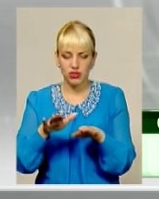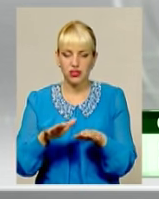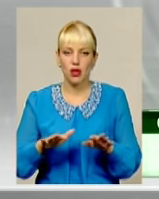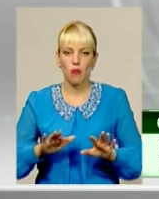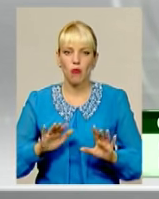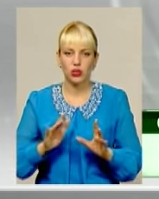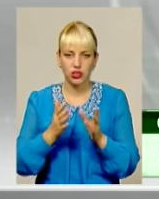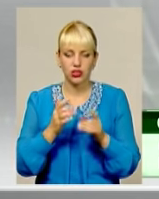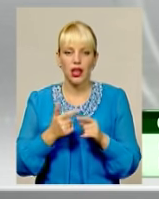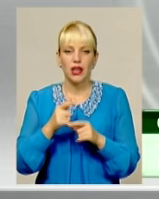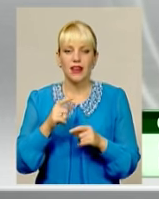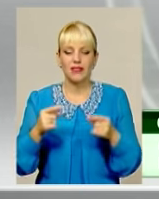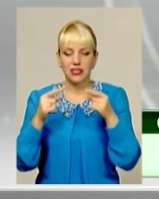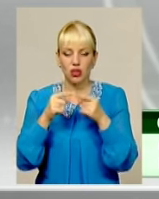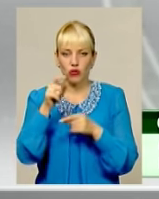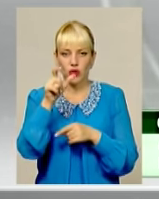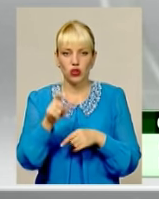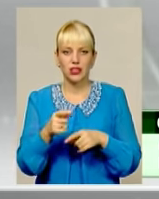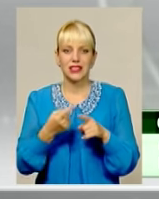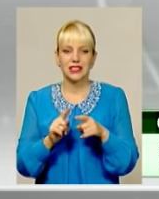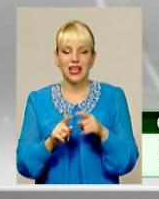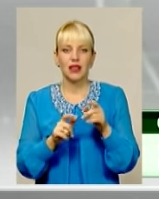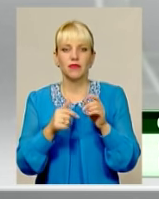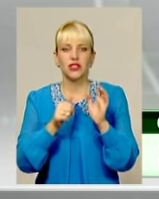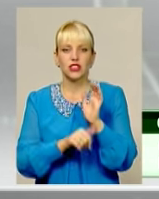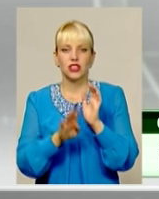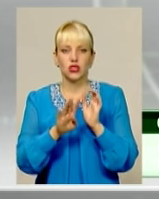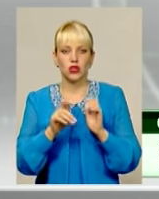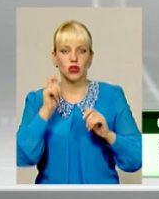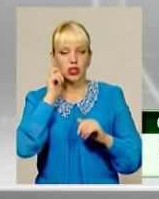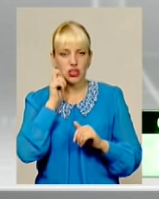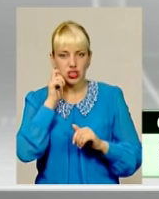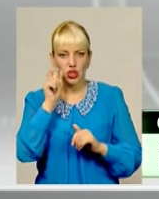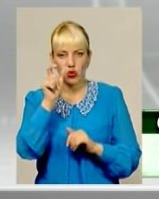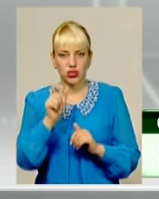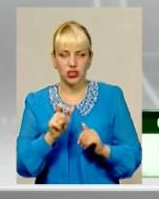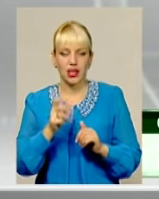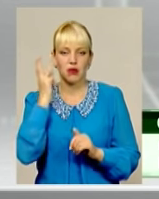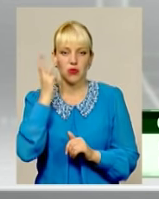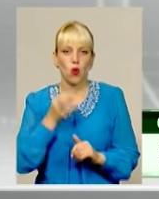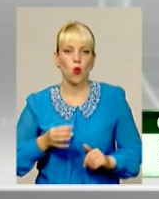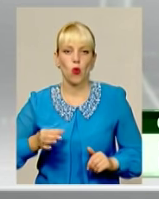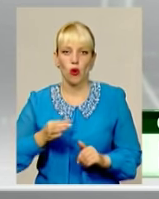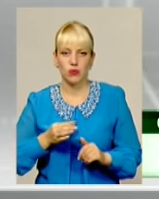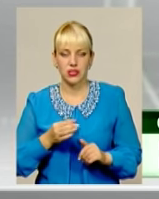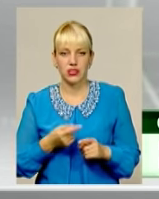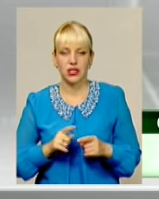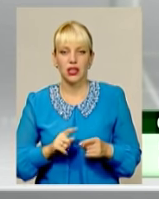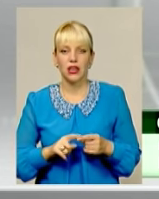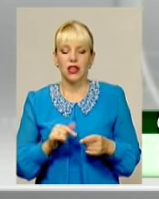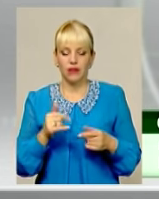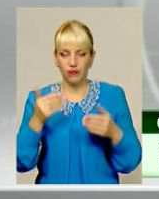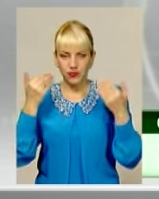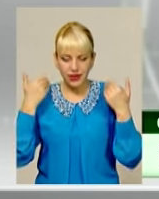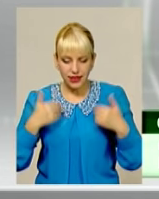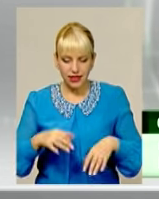особу водія. Ним виявився 54-річний мешканець Хмельницької області. На тілі чоловіка видимих ознак